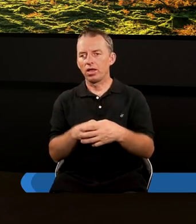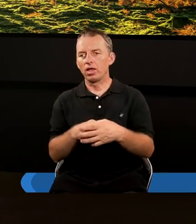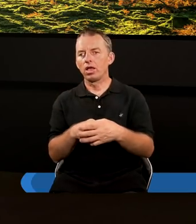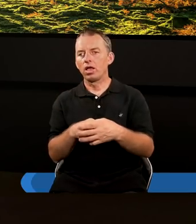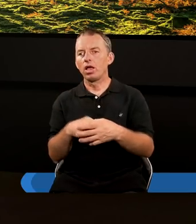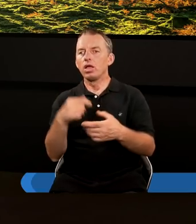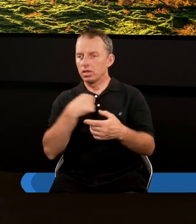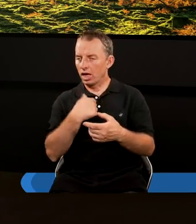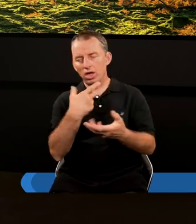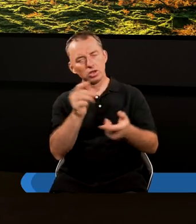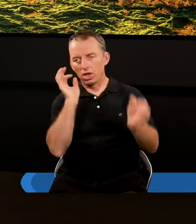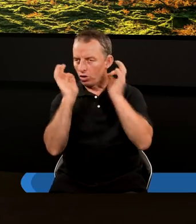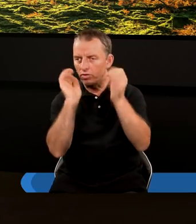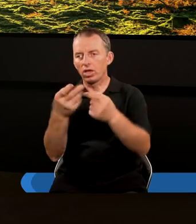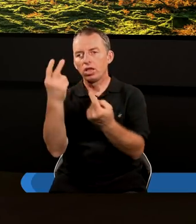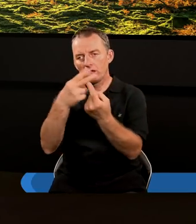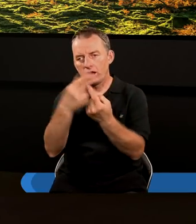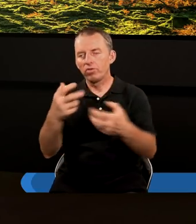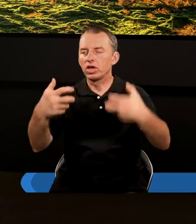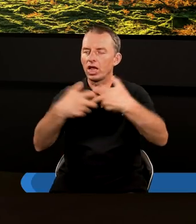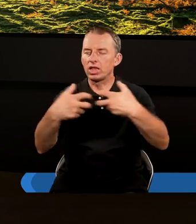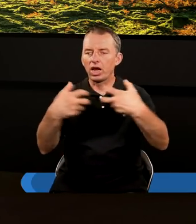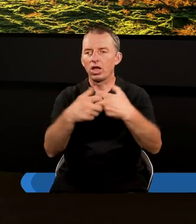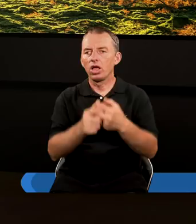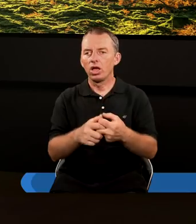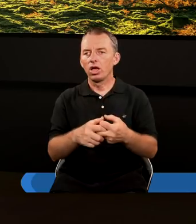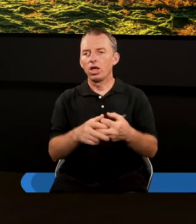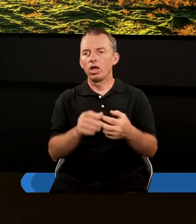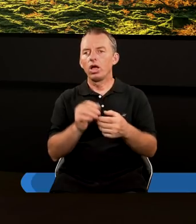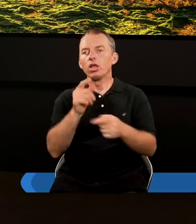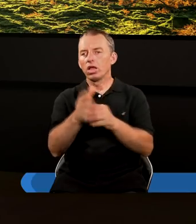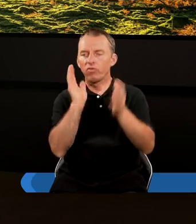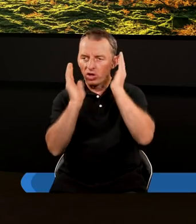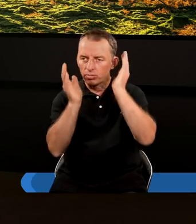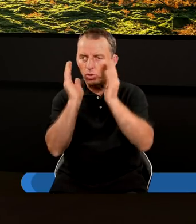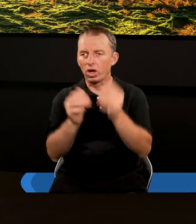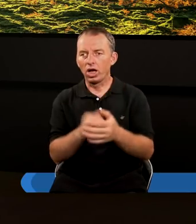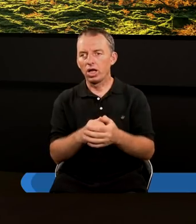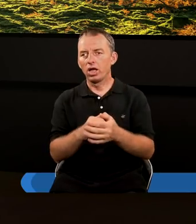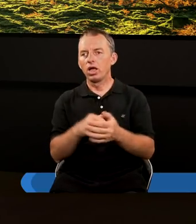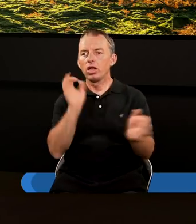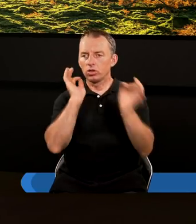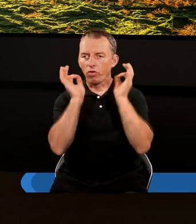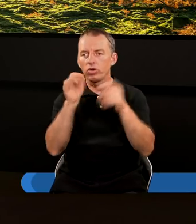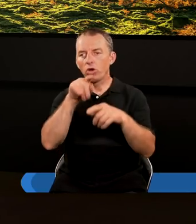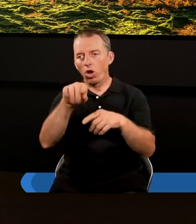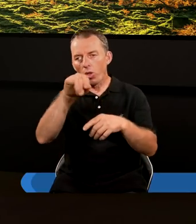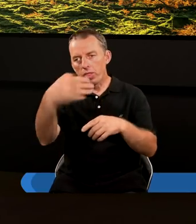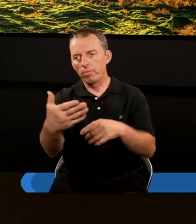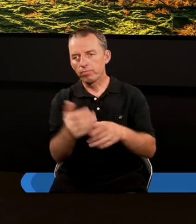Bo ja się o tym nie dowiem z telewizora, z internetu, z Twittera, z Facebooka. Dowiem się o tym,